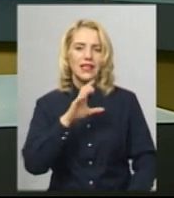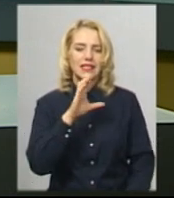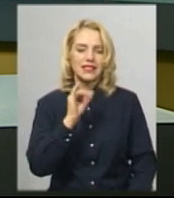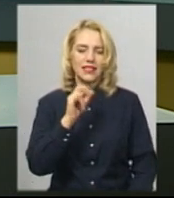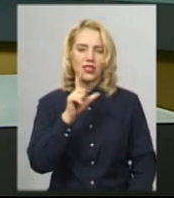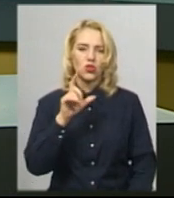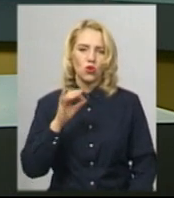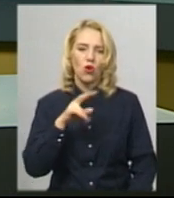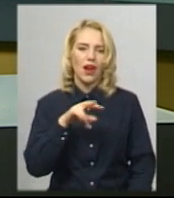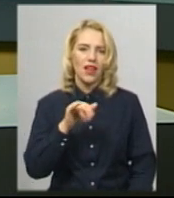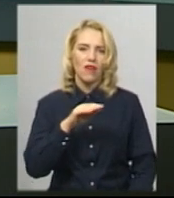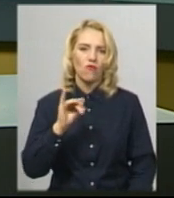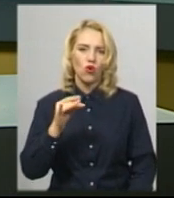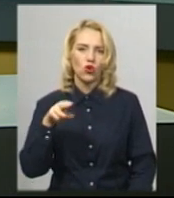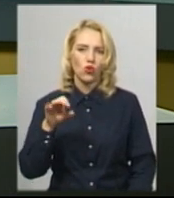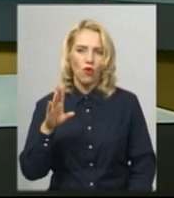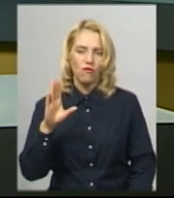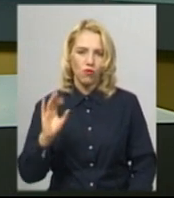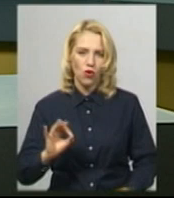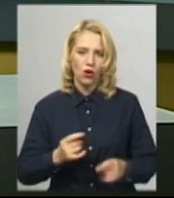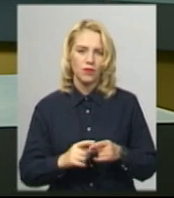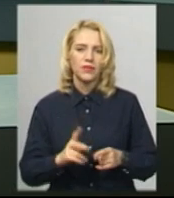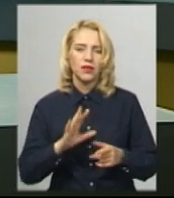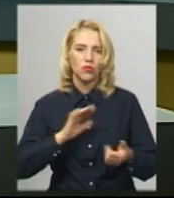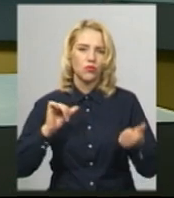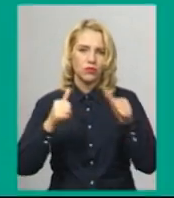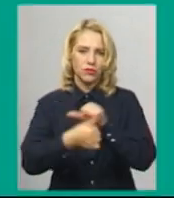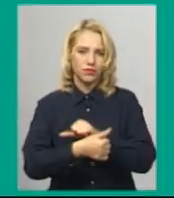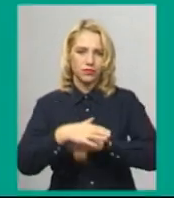року відбувся обмін військовополоненими між Україною та Росією.